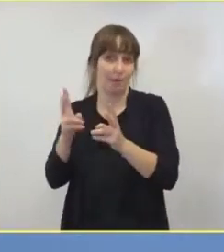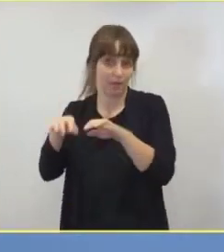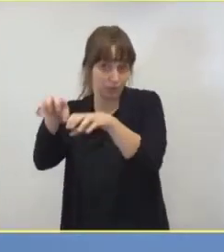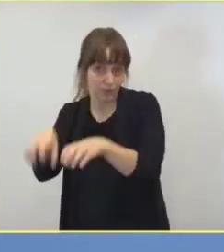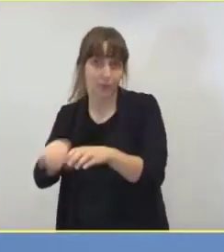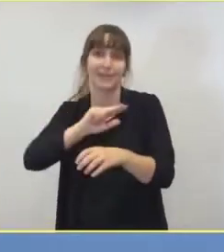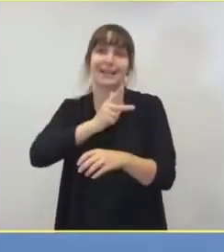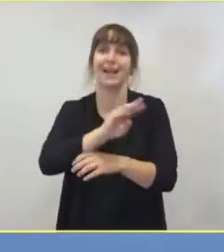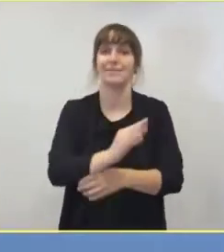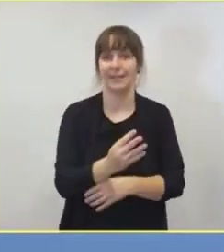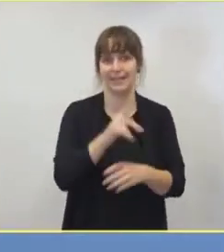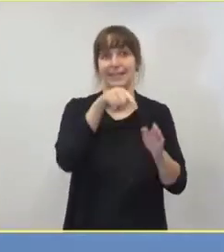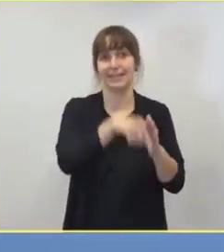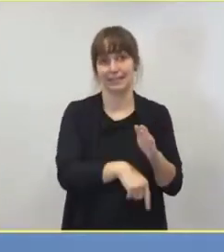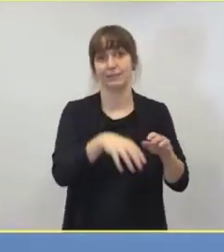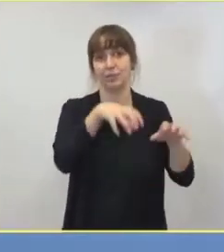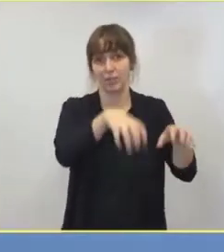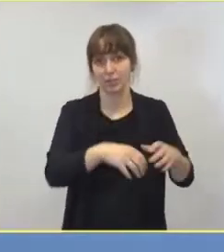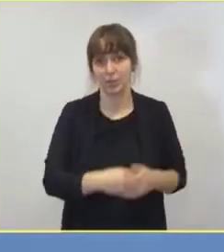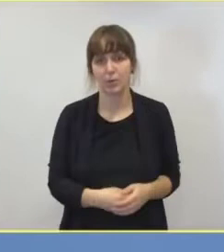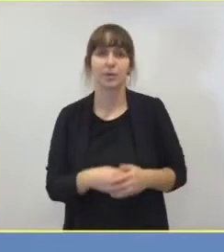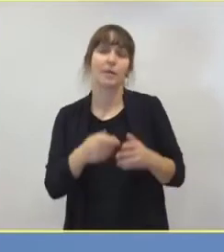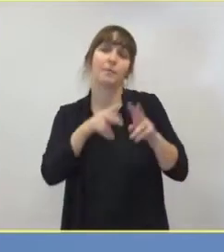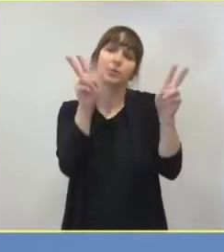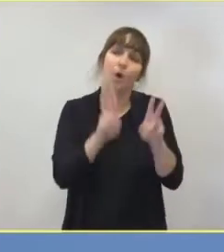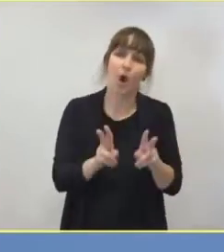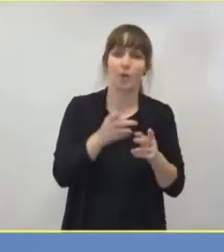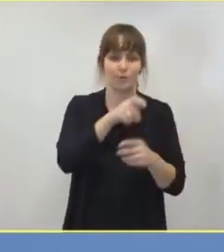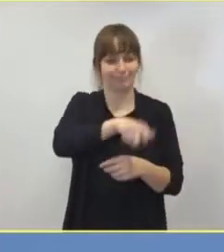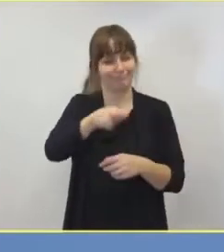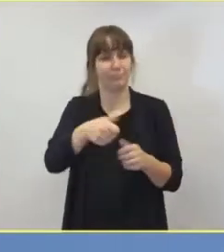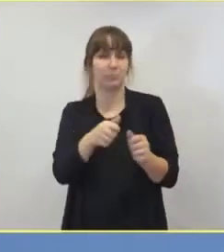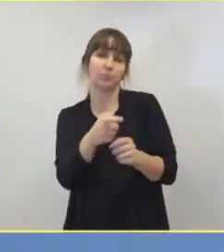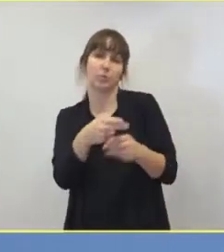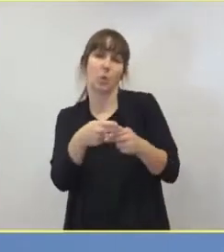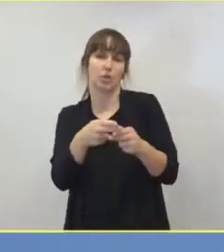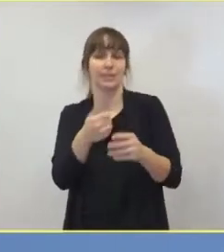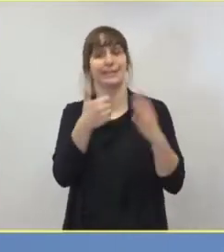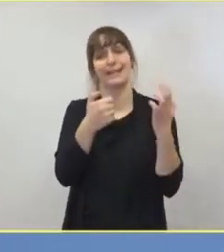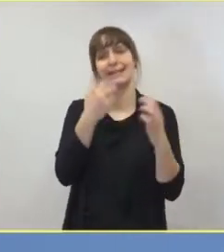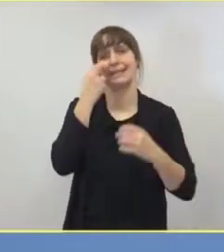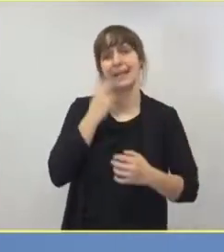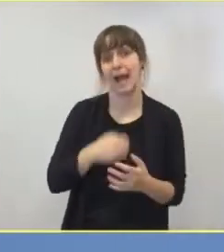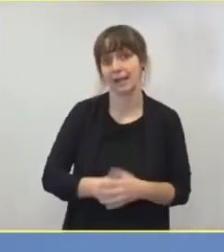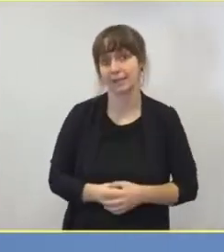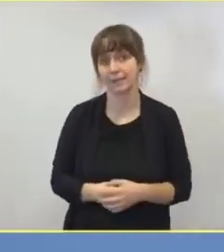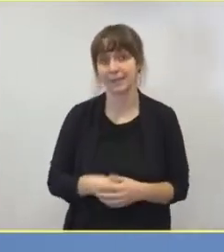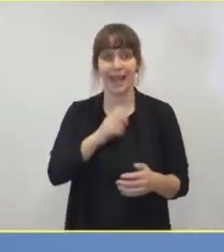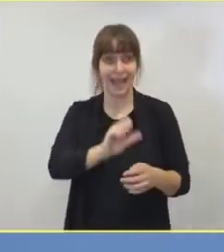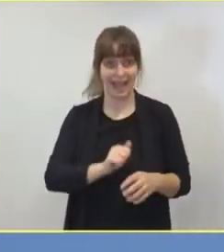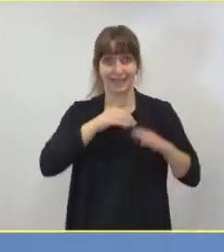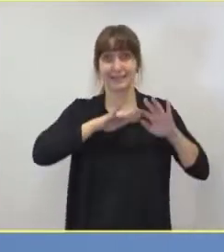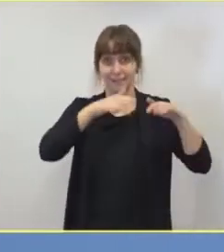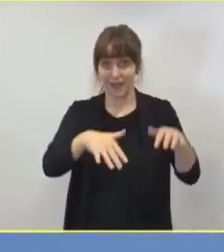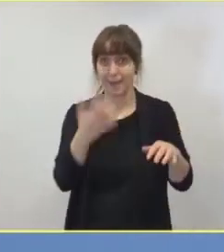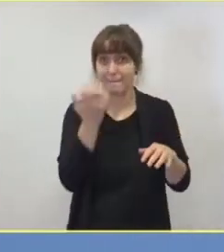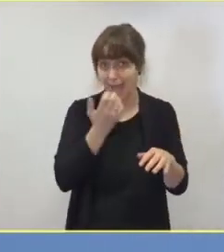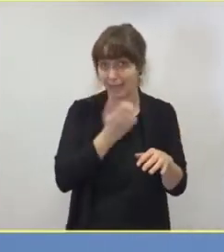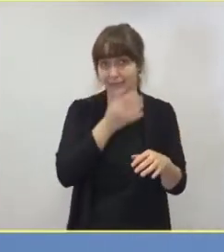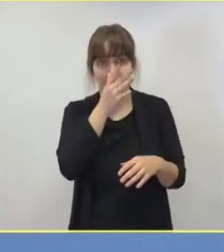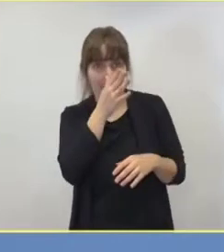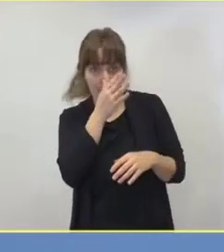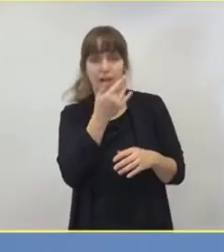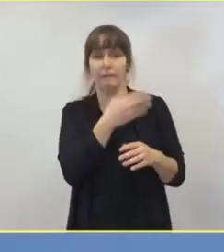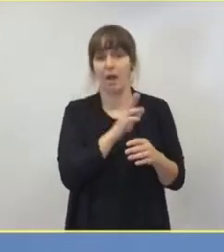Die Patienten, die wir dort betreuen, sind im Schnitt 60 Jahre alt. Das ist schon etwas jünger als noch bei der ersten Welle im März, April.